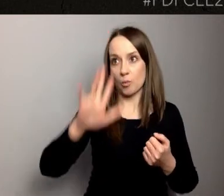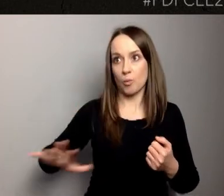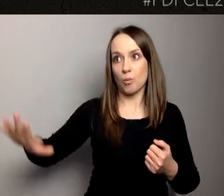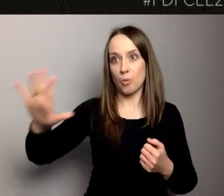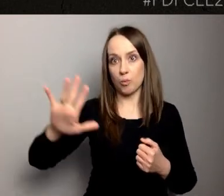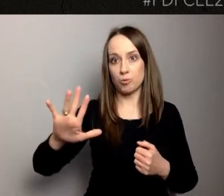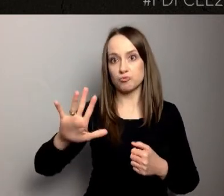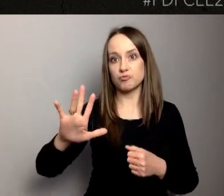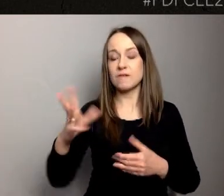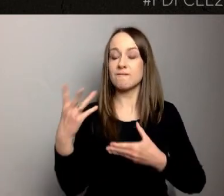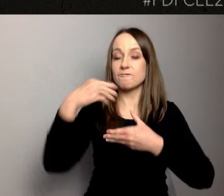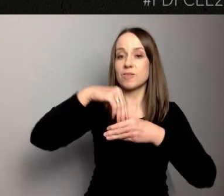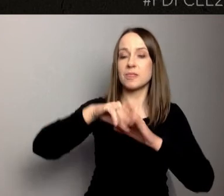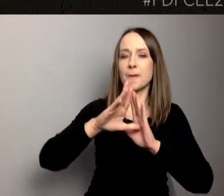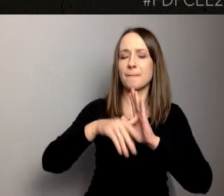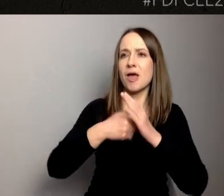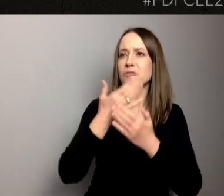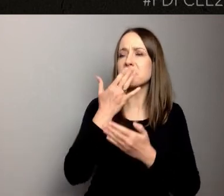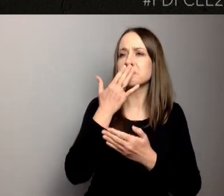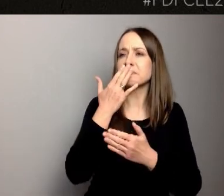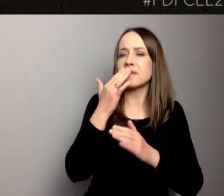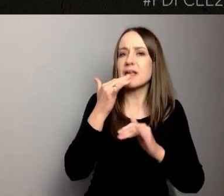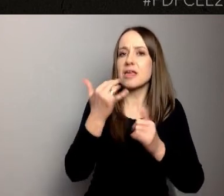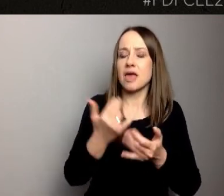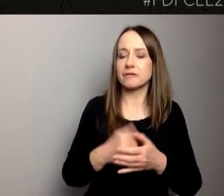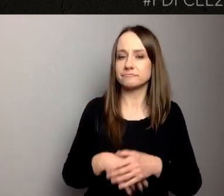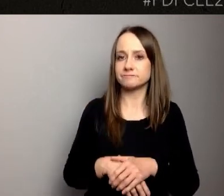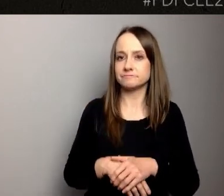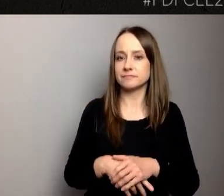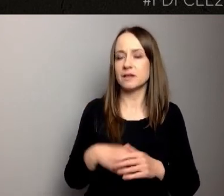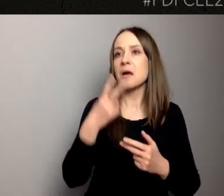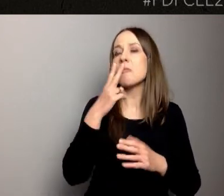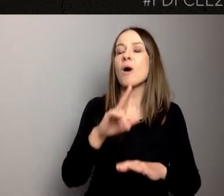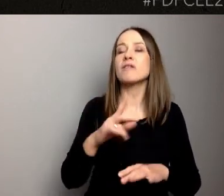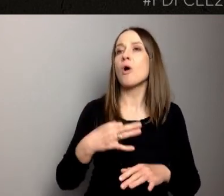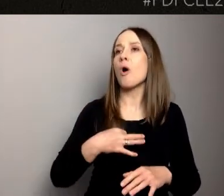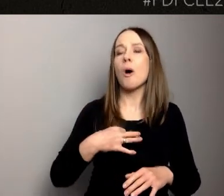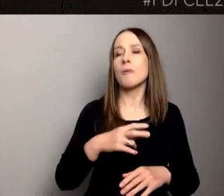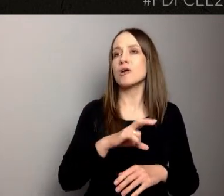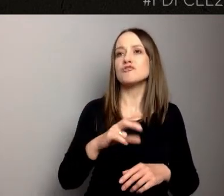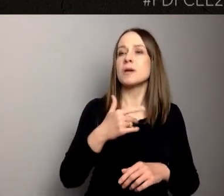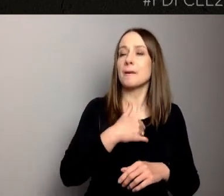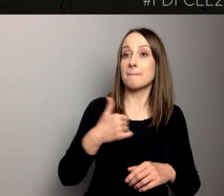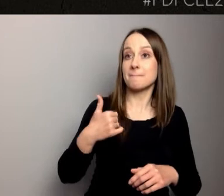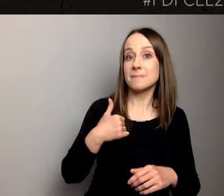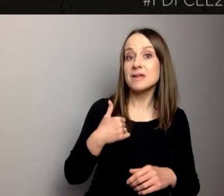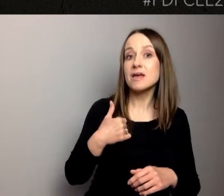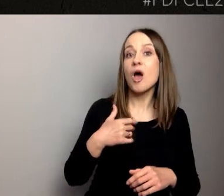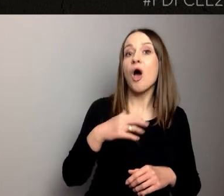pokazały, że tak naprawdę niezależnie, czy jesteśmy online, czy offline, mieszkańcy mają te same potrzeby. Oczywiście